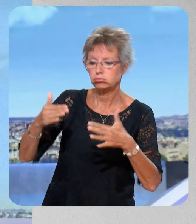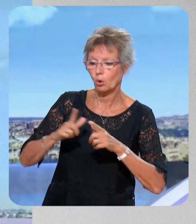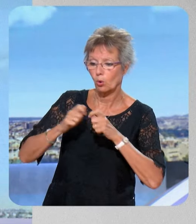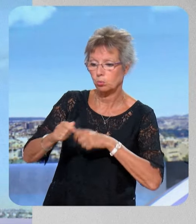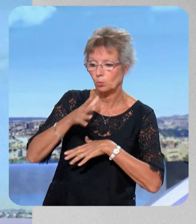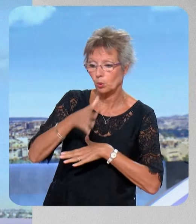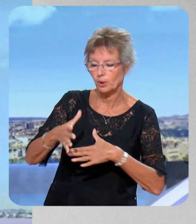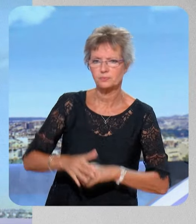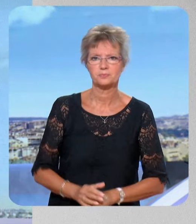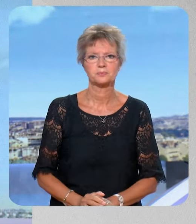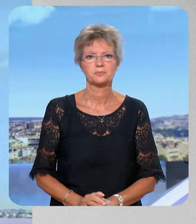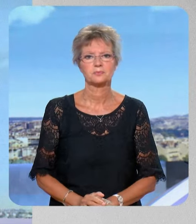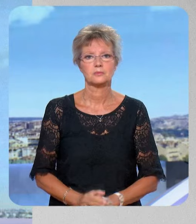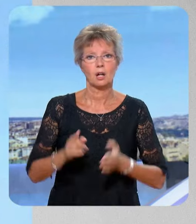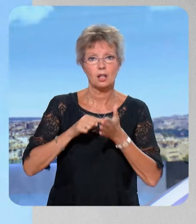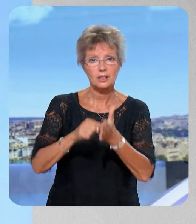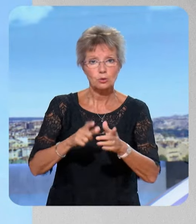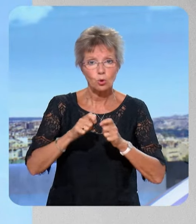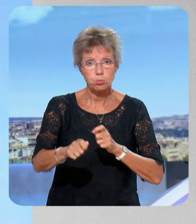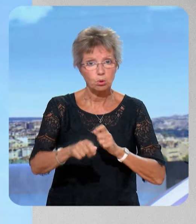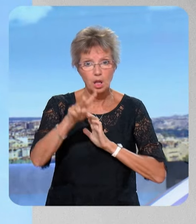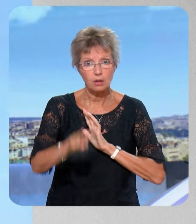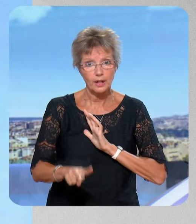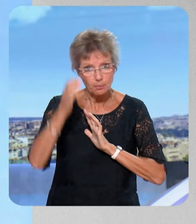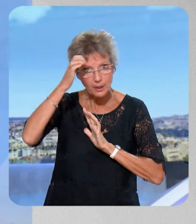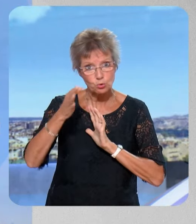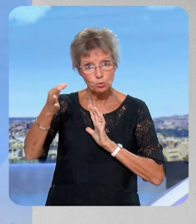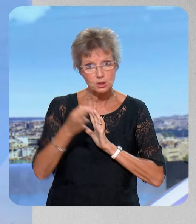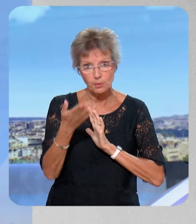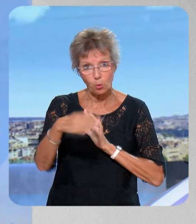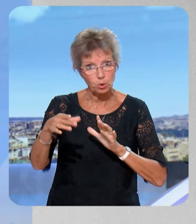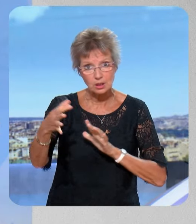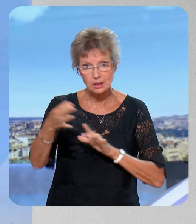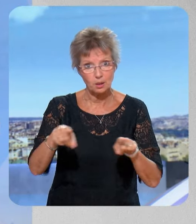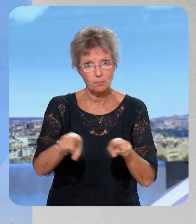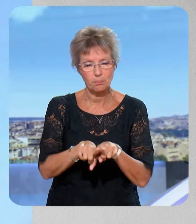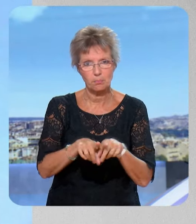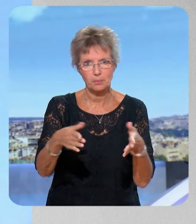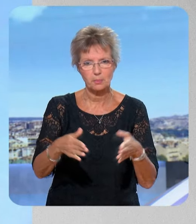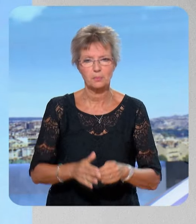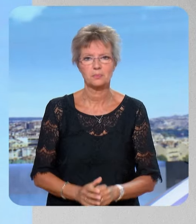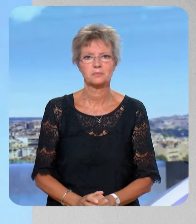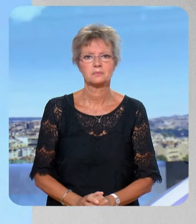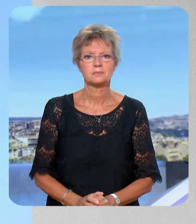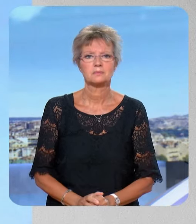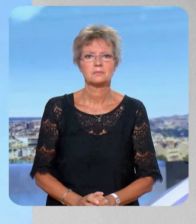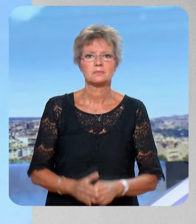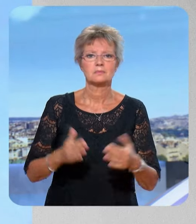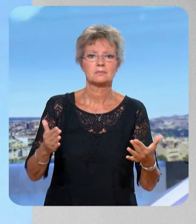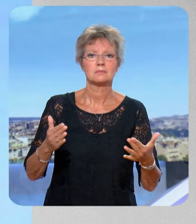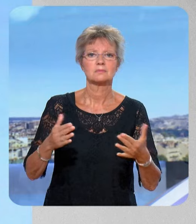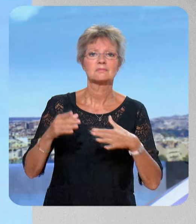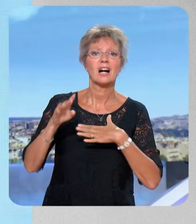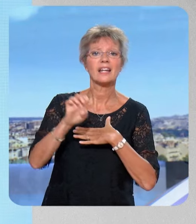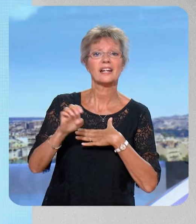jamais ? Le stock de dette, oui, n même pas que Jean-Luc Mélenchon qui le dit, la plupart des économistes, même Eric Weir, mon